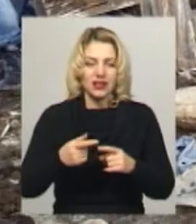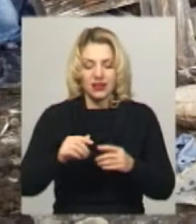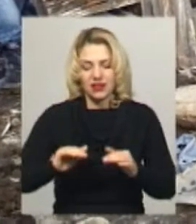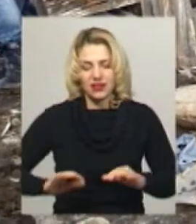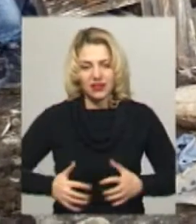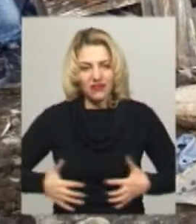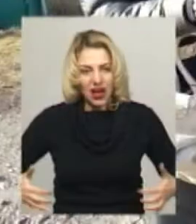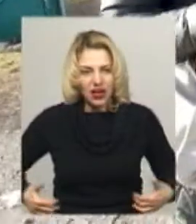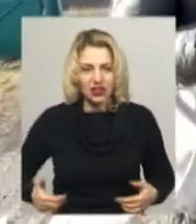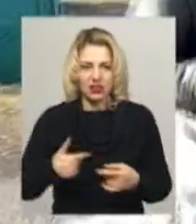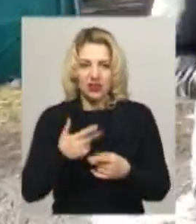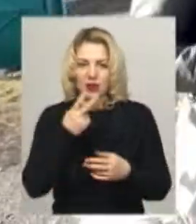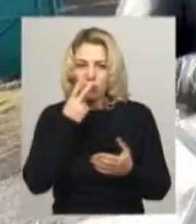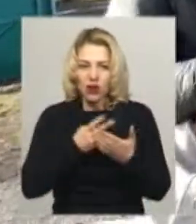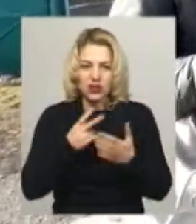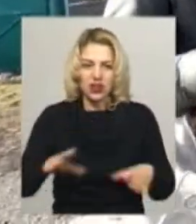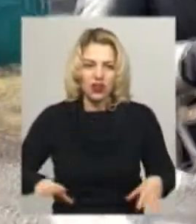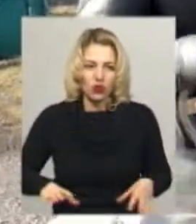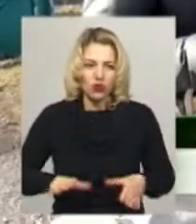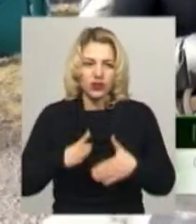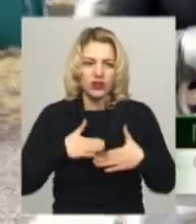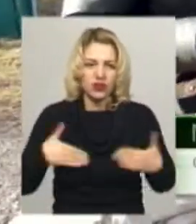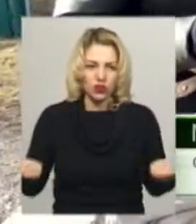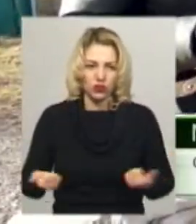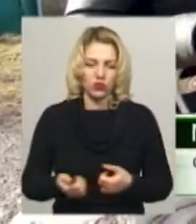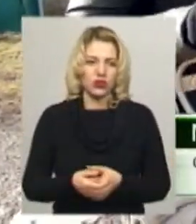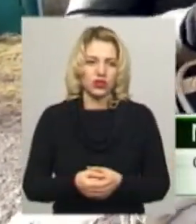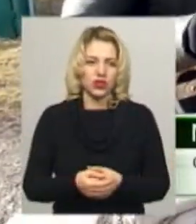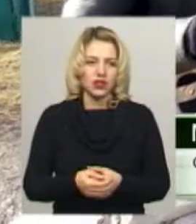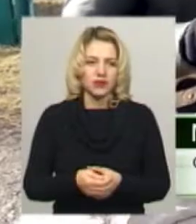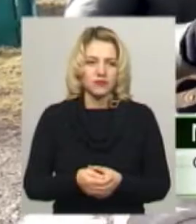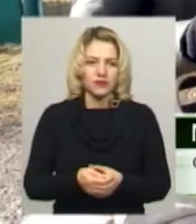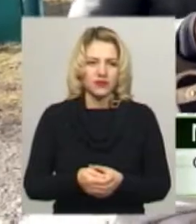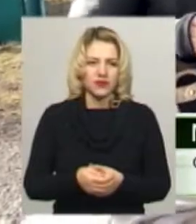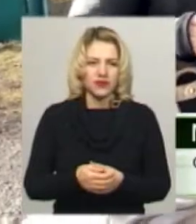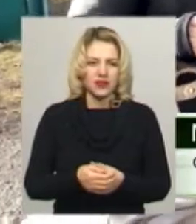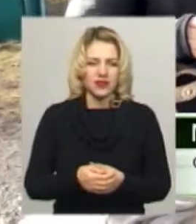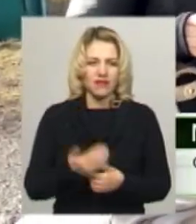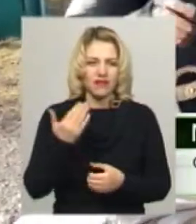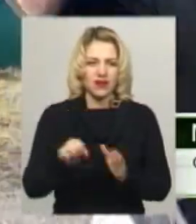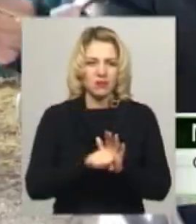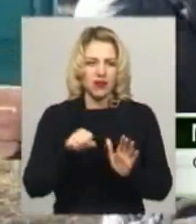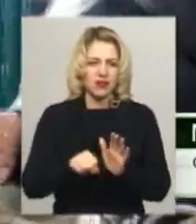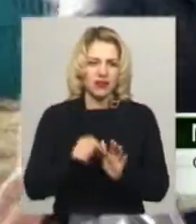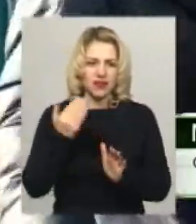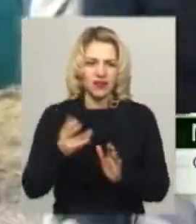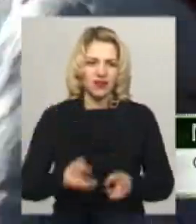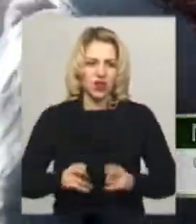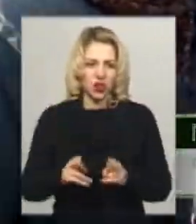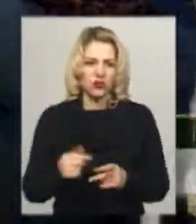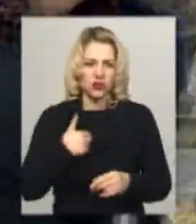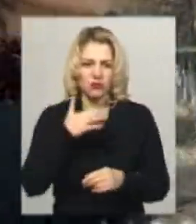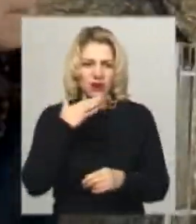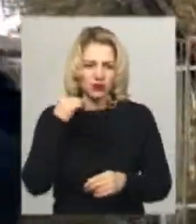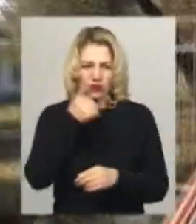коментувати ЗМІ свої дії. Не буду вам нічого говорити. На цьому все. Тому що ви захищаєте бандитів і злодіїв. Я багато років